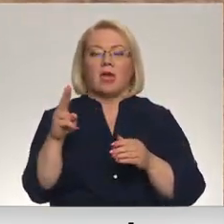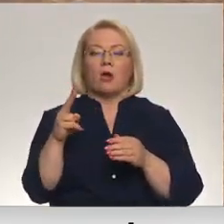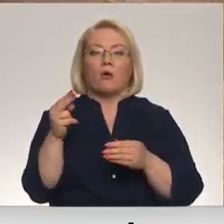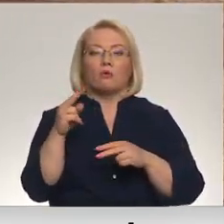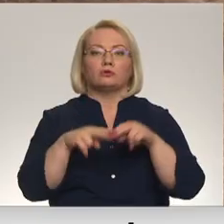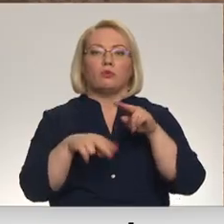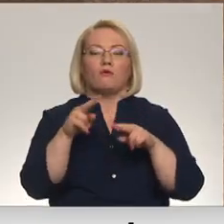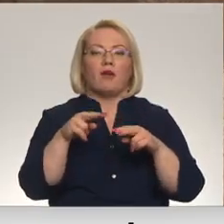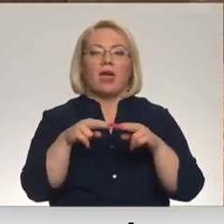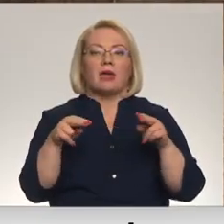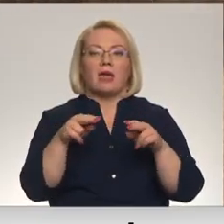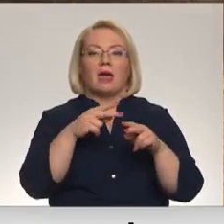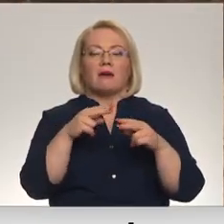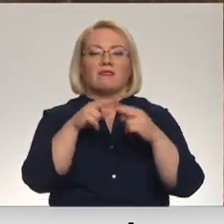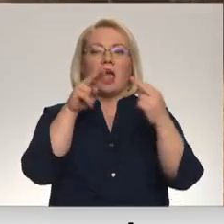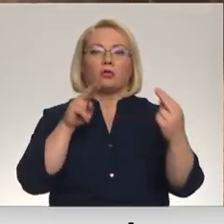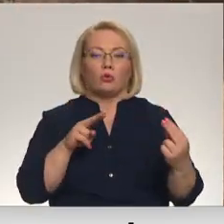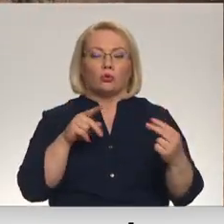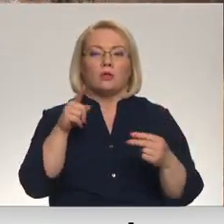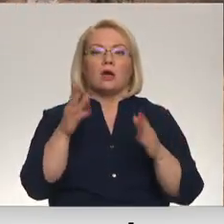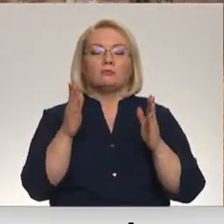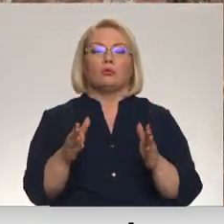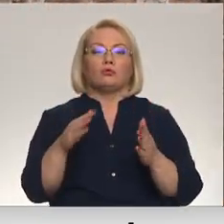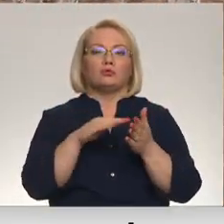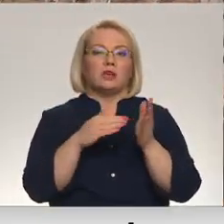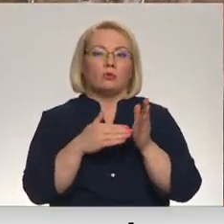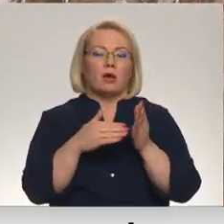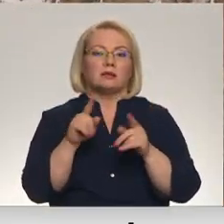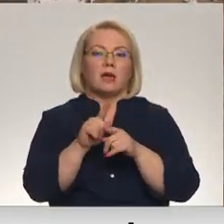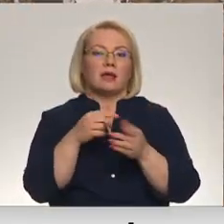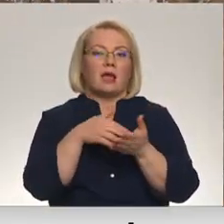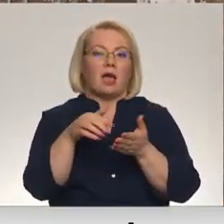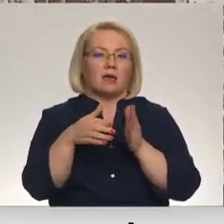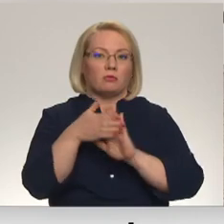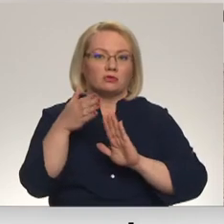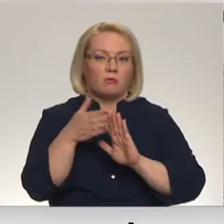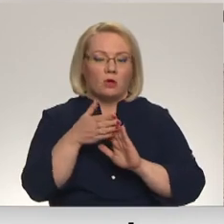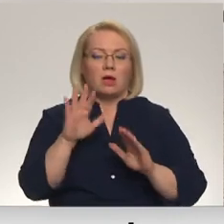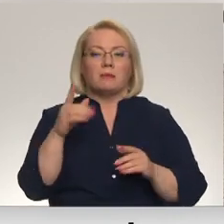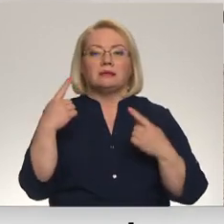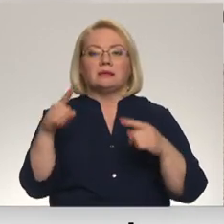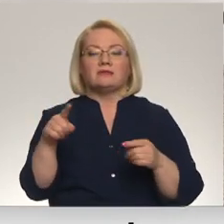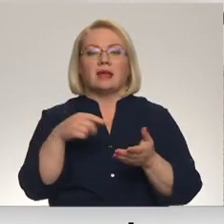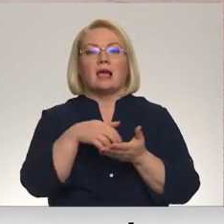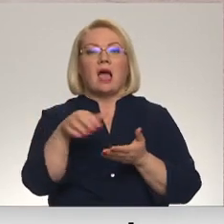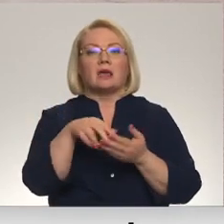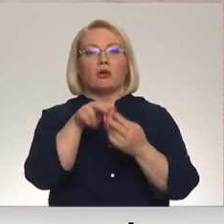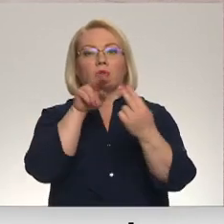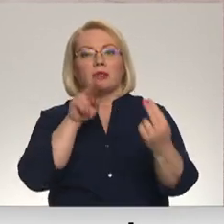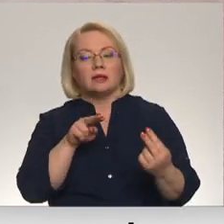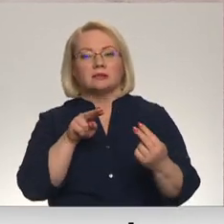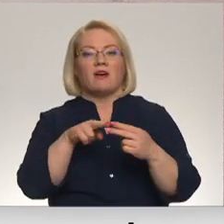Tas palīdzētu atrisināt situāciju arī gājējiem, vērtē pašvaldībā. Cits variants būtu gājēju tilts vai vismaz